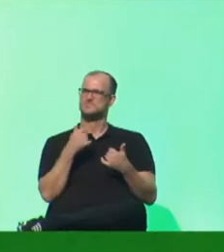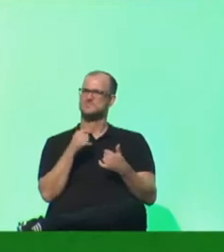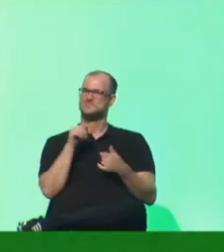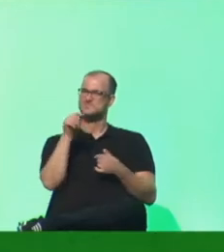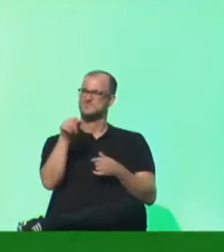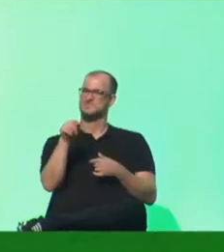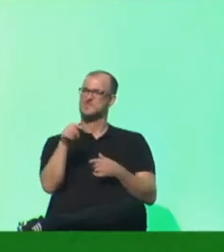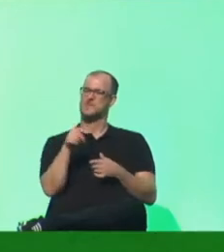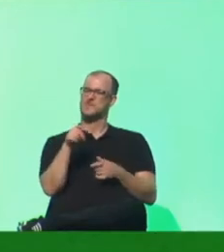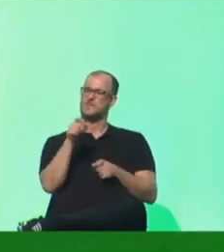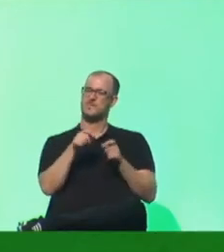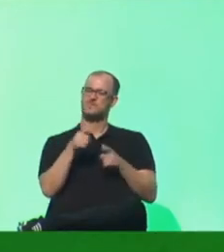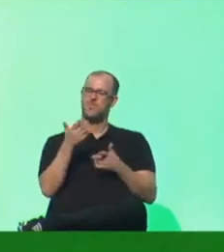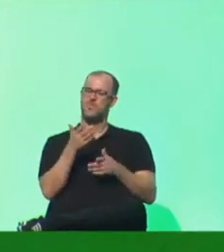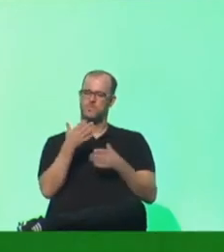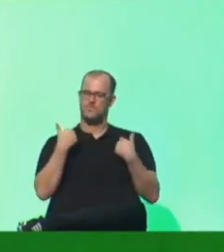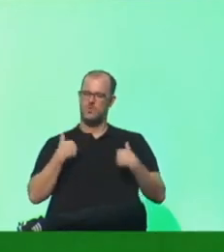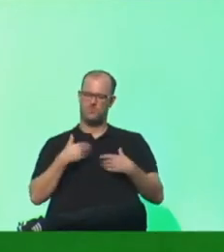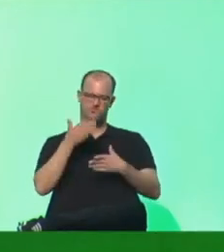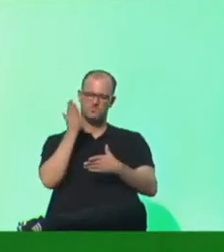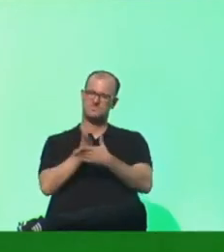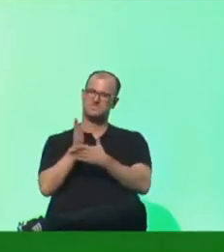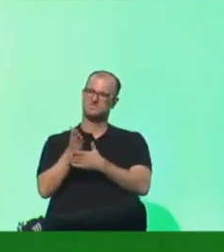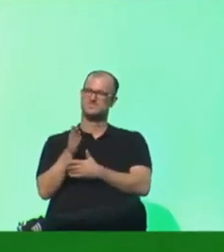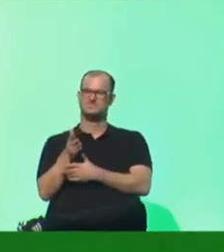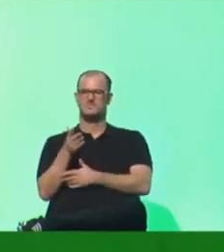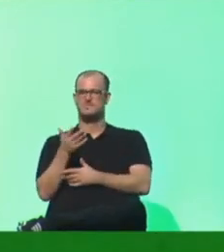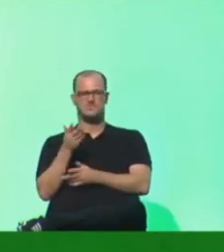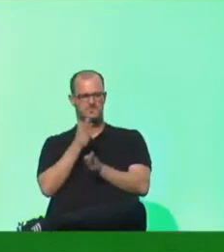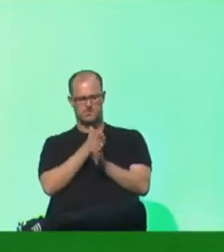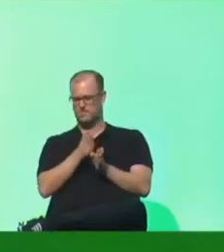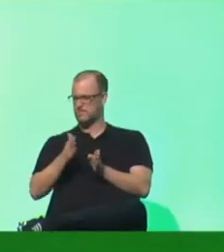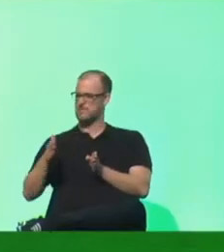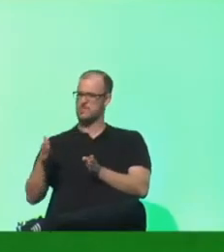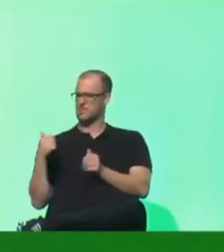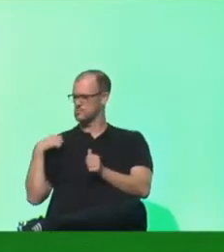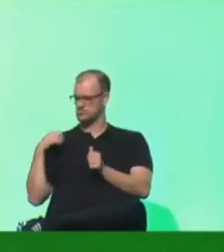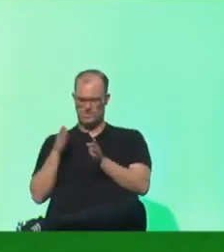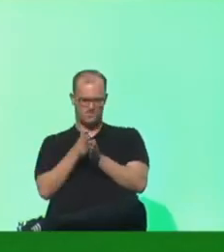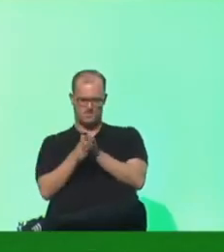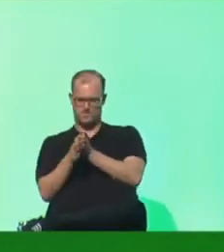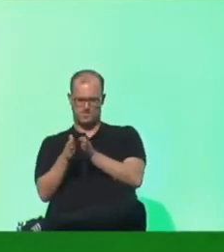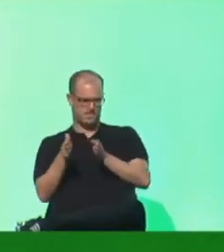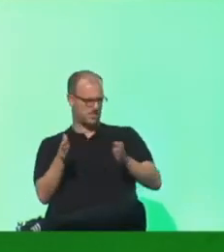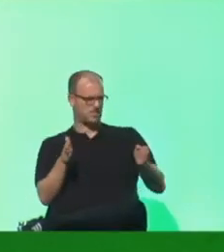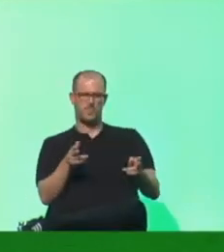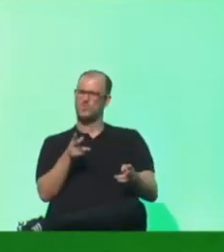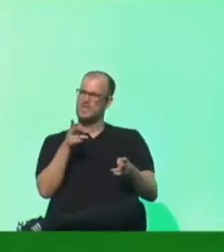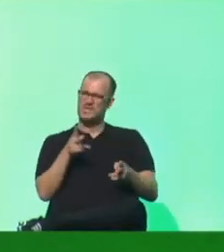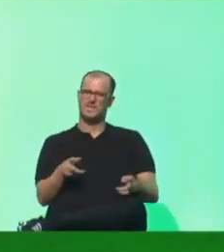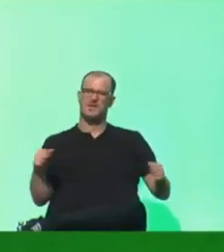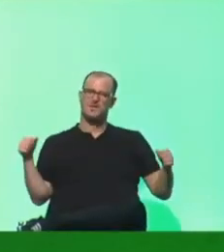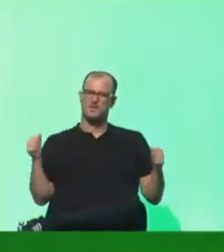in der Zerteilung wie Zahnräder eines Getriebes, Schulter an Schulter, es war saukalt.